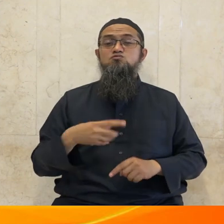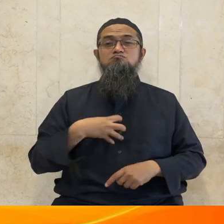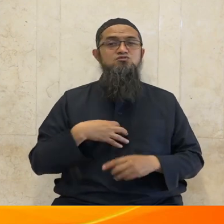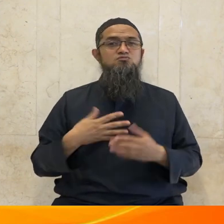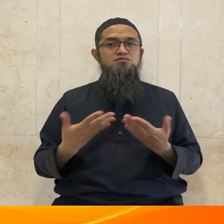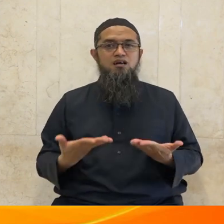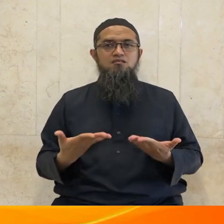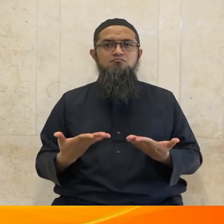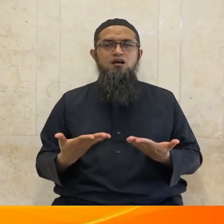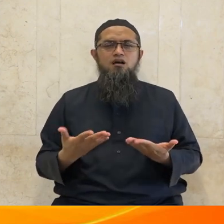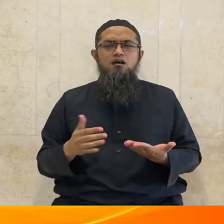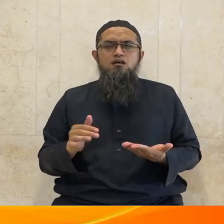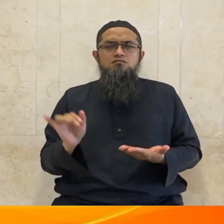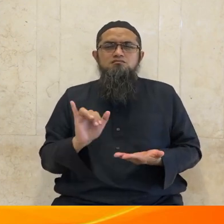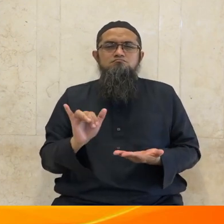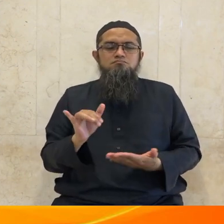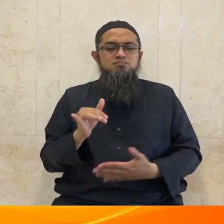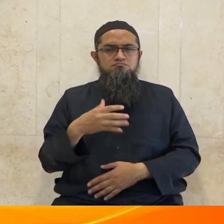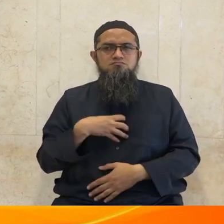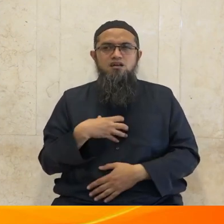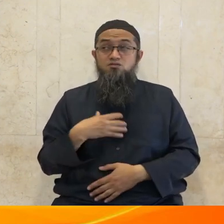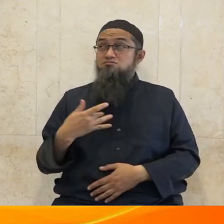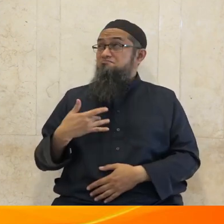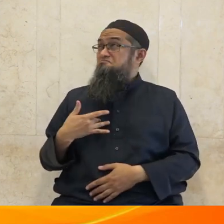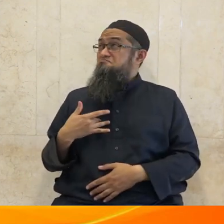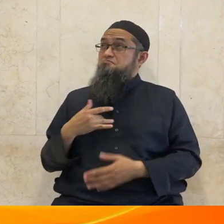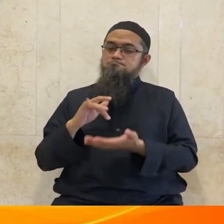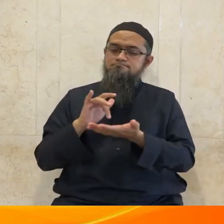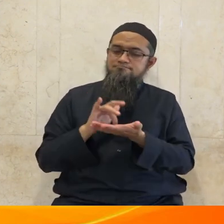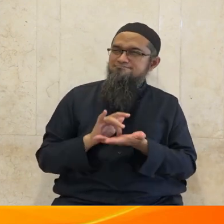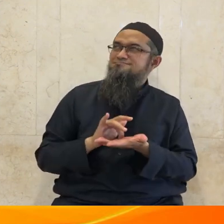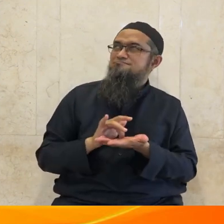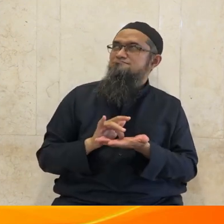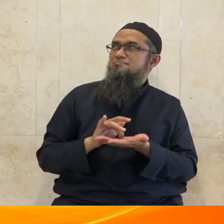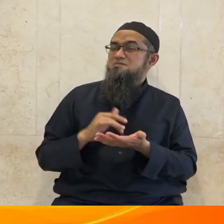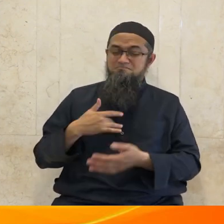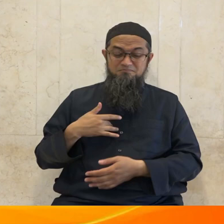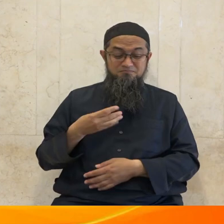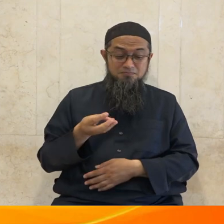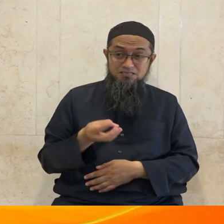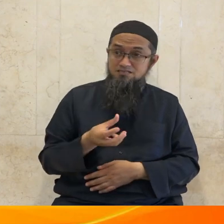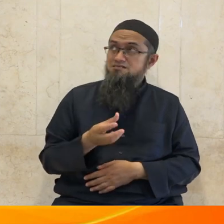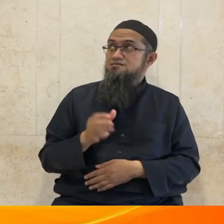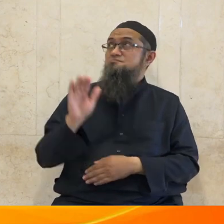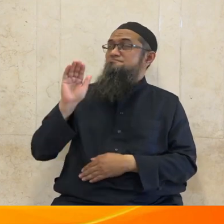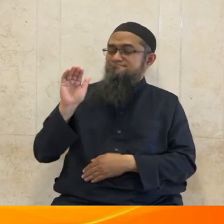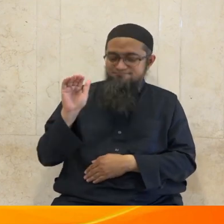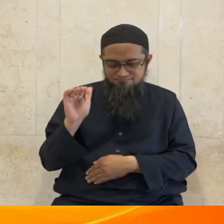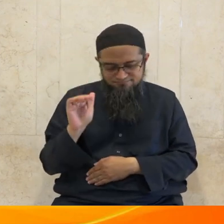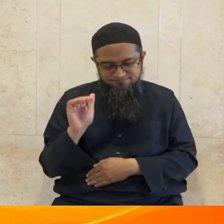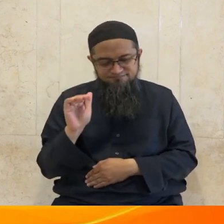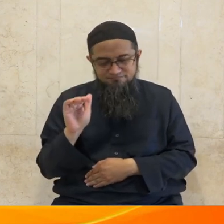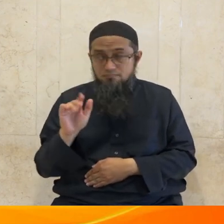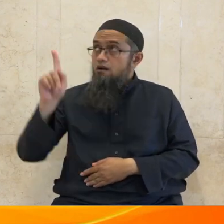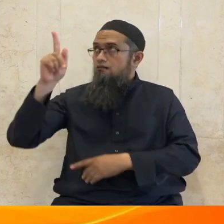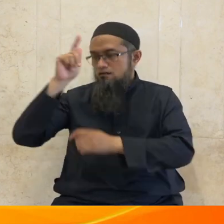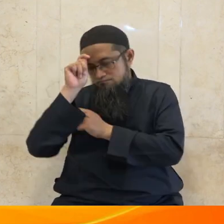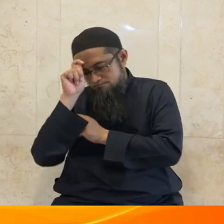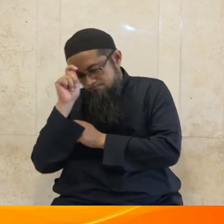lemahnya sebagai mahamba Allah diadabkan dengan kebesaran dan kemuliaan Allah sang pencipta penguasa alam semesta